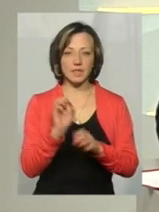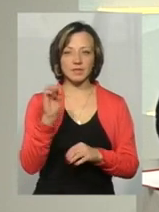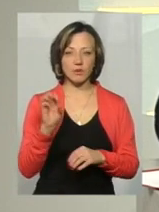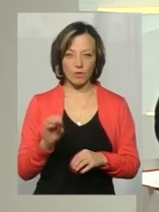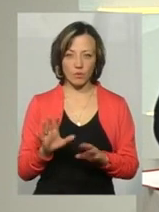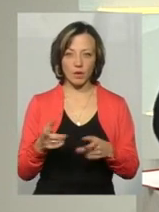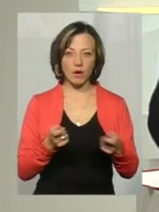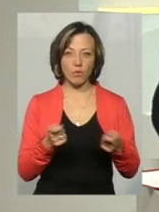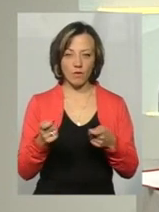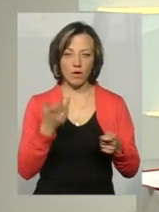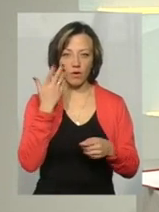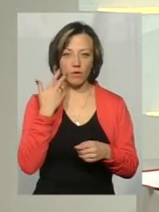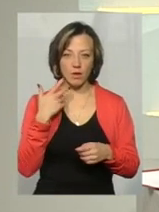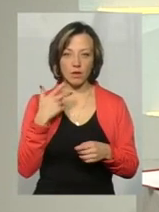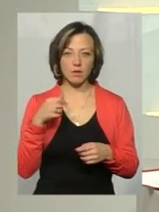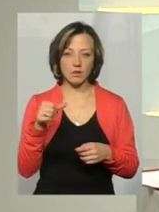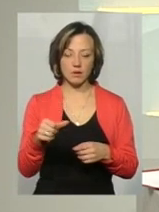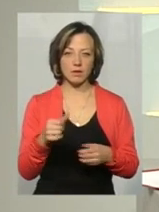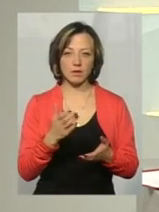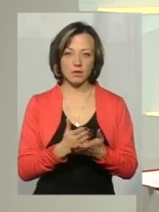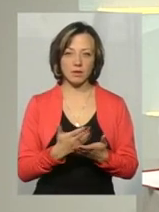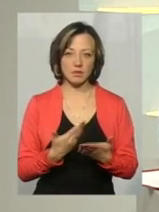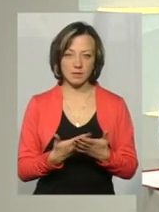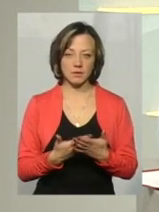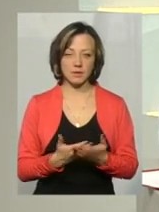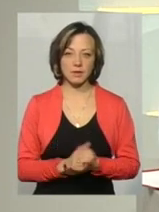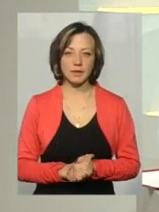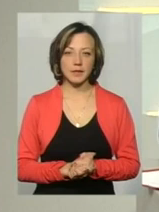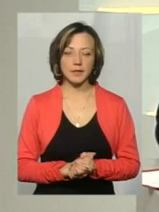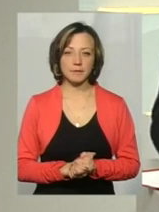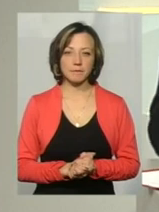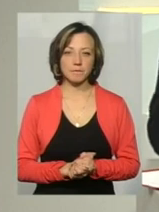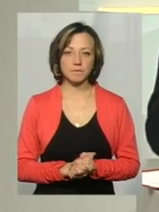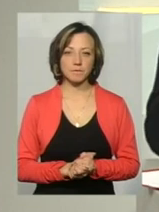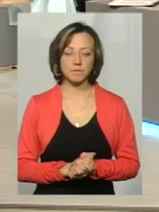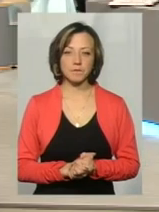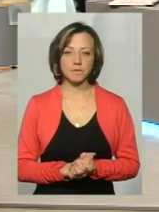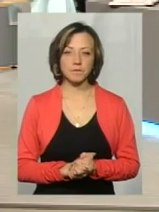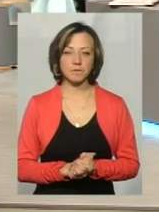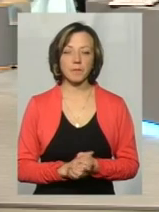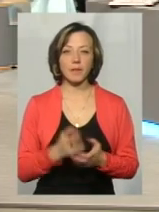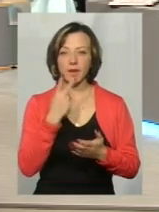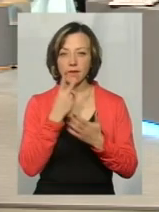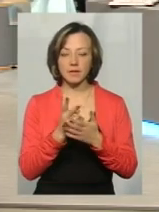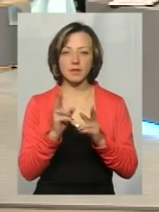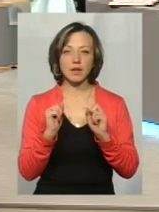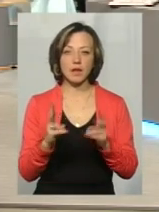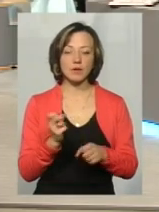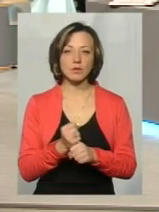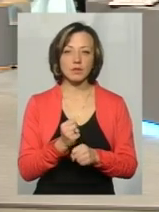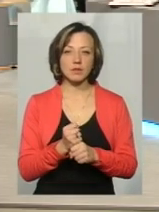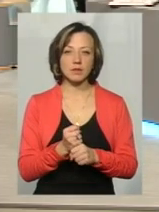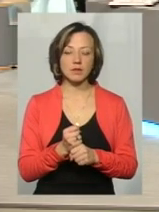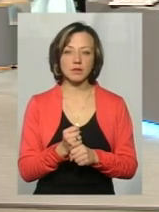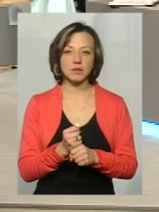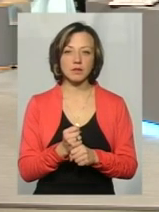будуть регулюватися, коли пішохід є, натискає на кнопку, тоді там, так, оце ви маєте на увазі? Так, Подивіться, як вон, так, так,